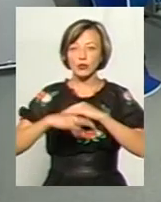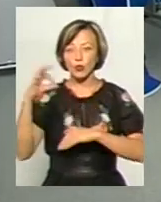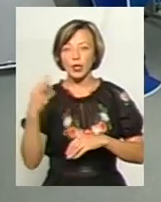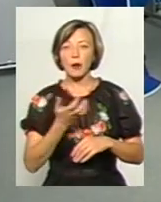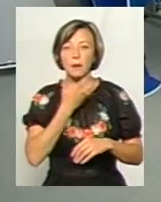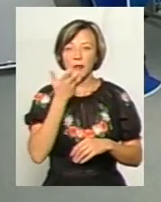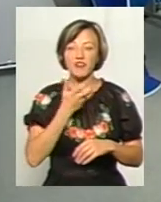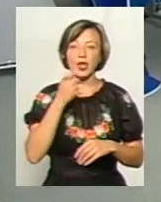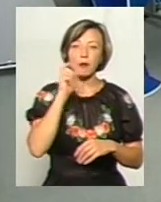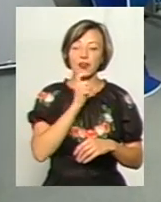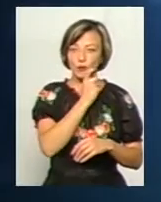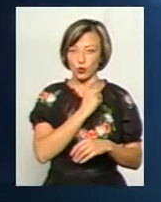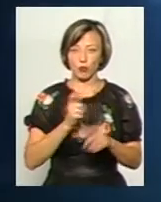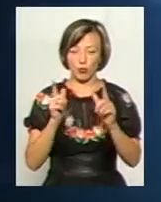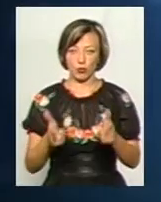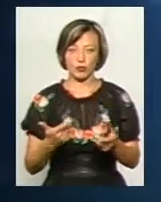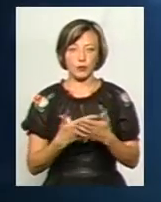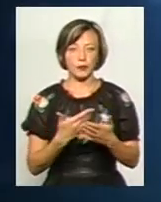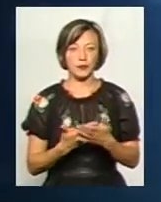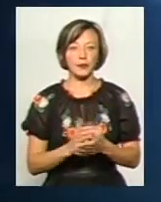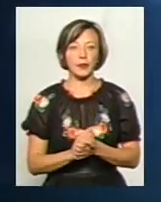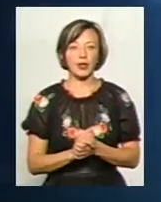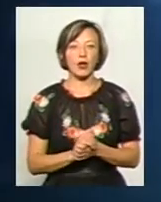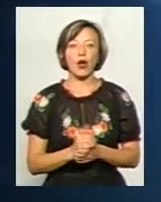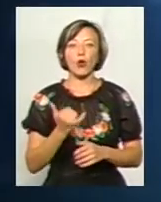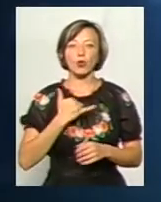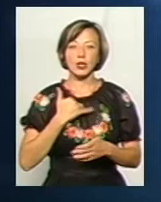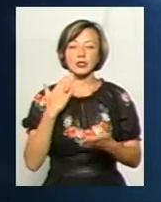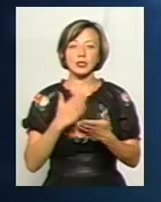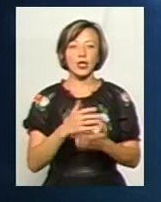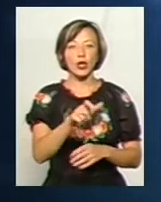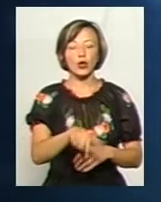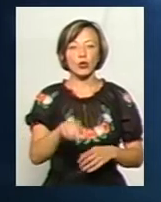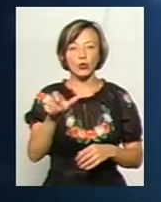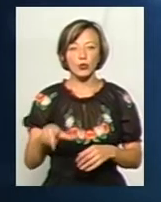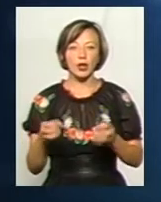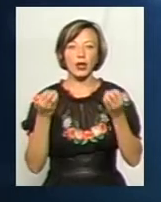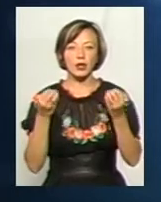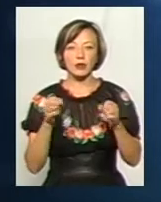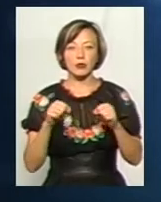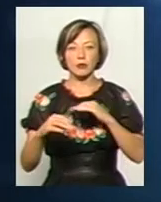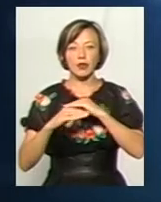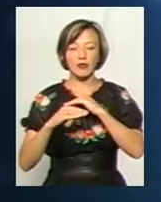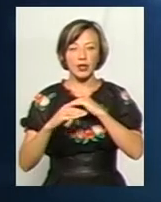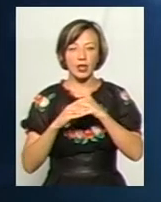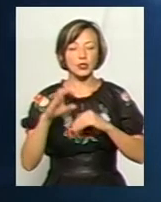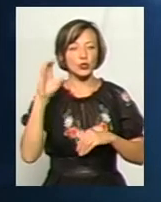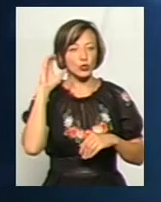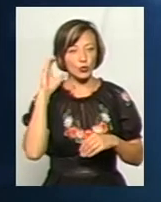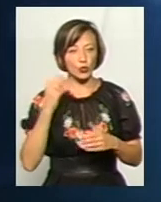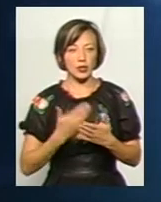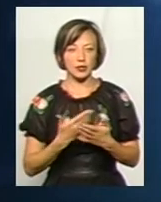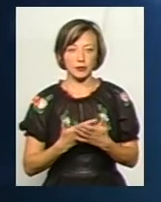Півночі. Ну, а як ви гадаєте, можливо, так, пані Наталю, в нас є люди, еліта, на яких ми можемо рівнятися і слухати